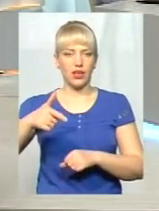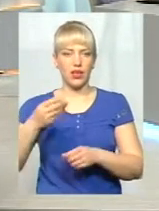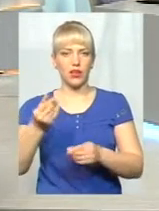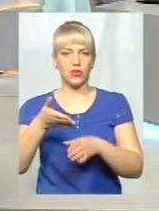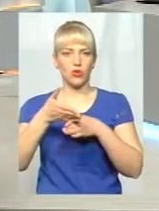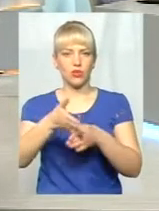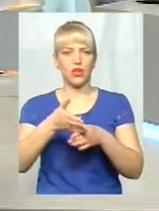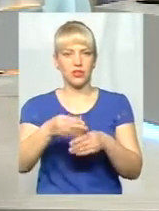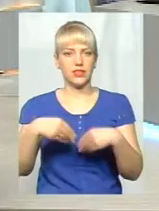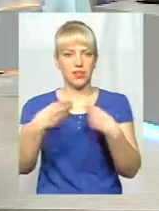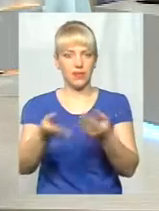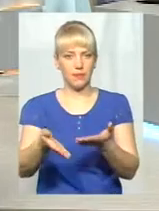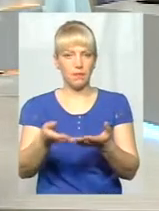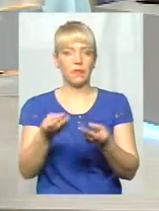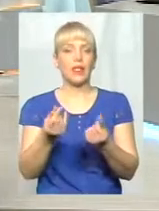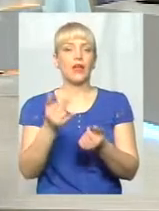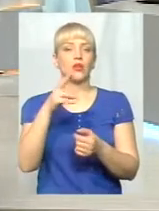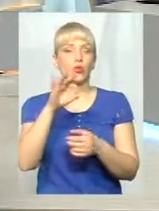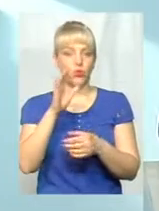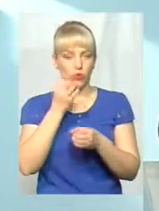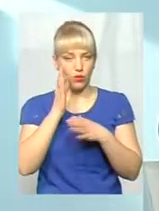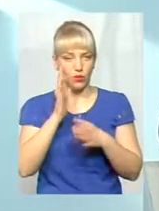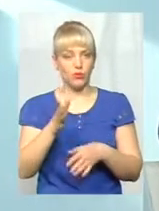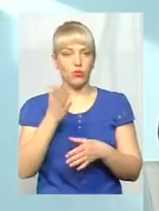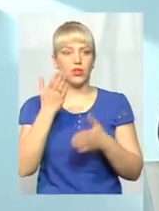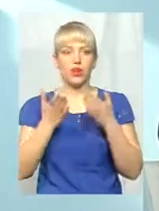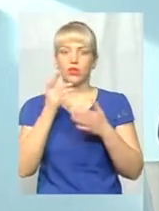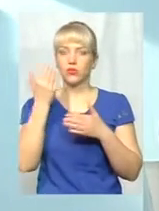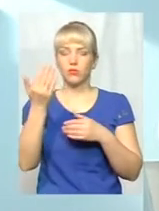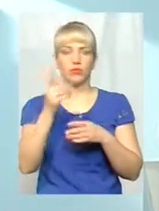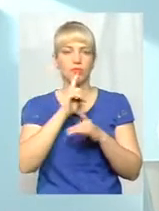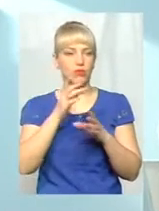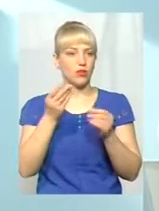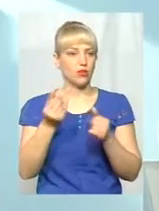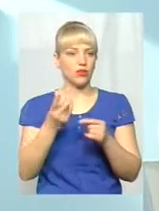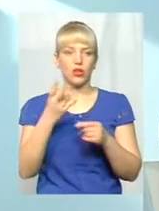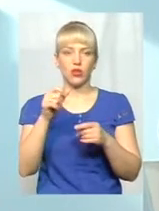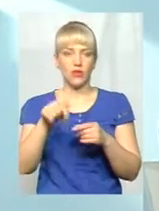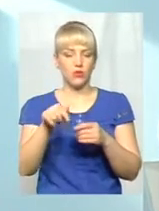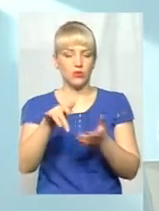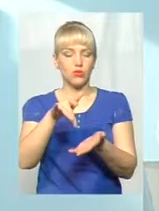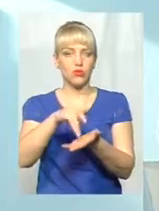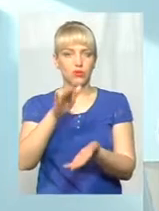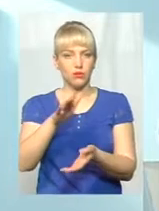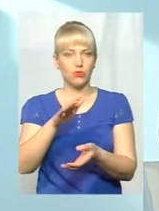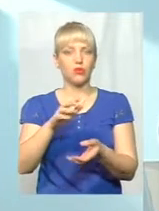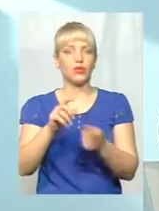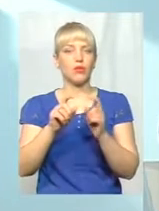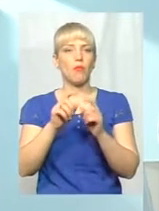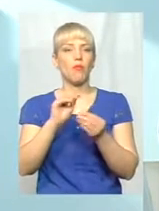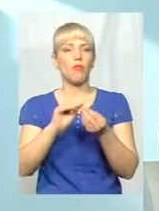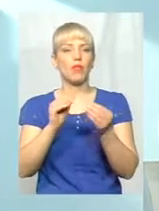субвенцію, то буде добре. А як ті коштів не буде, то, на жаль, в цьому центрі будуть проблеми.